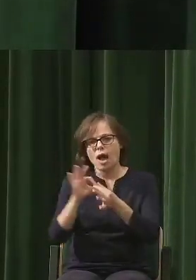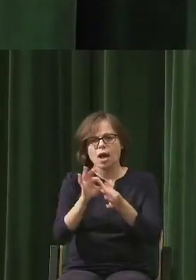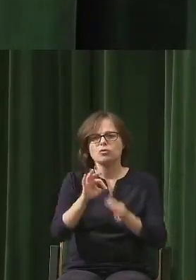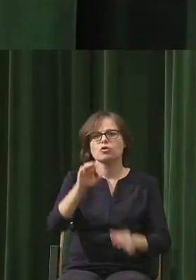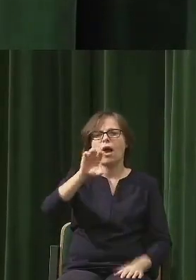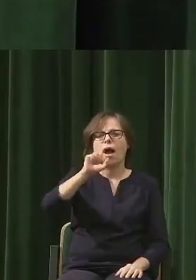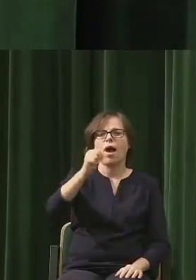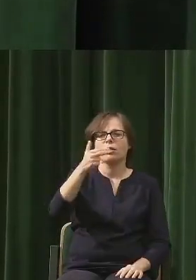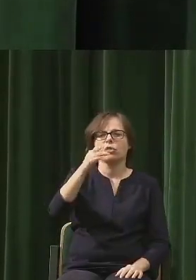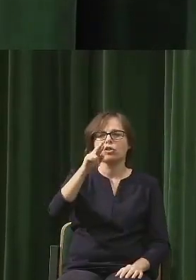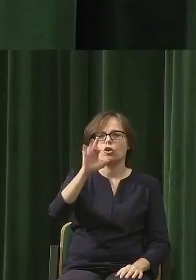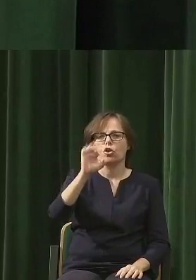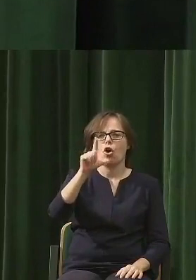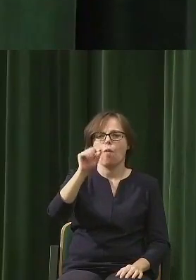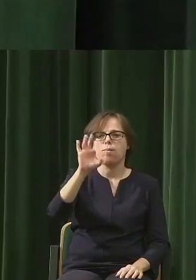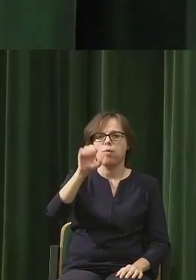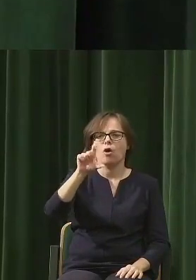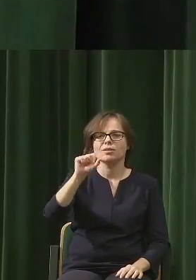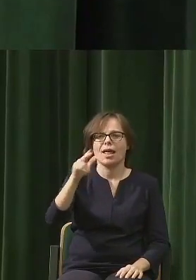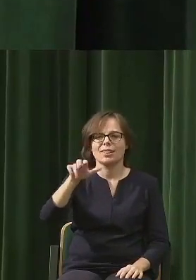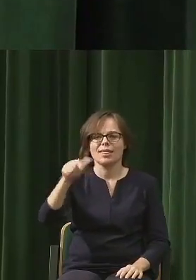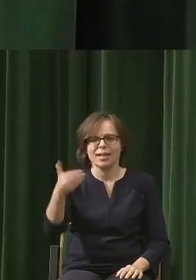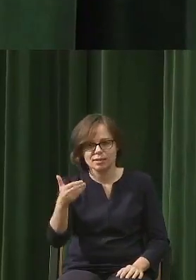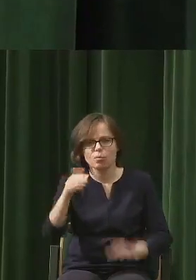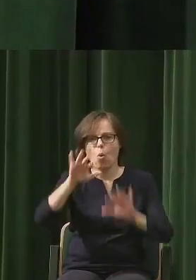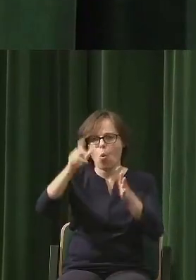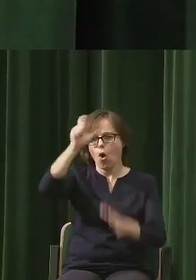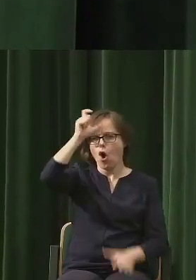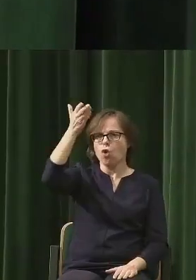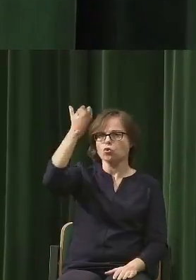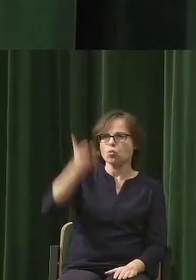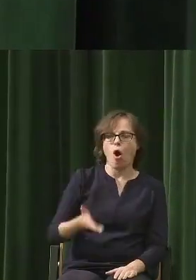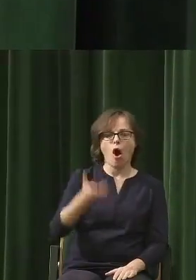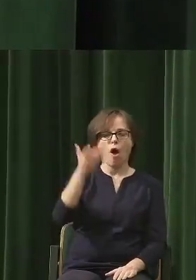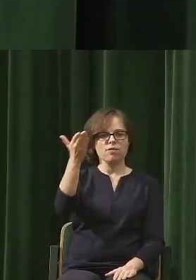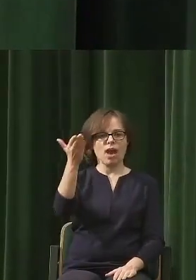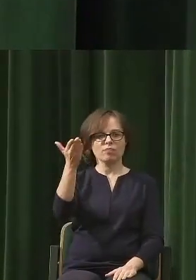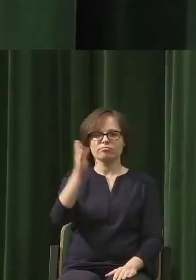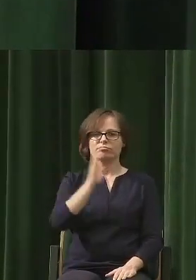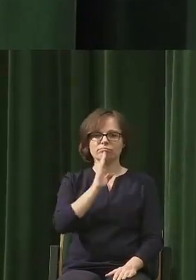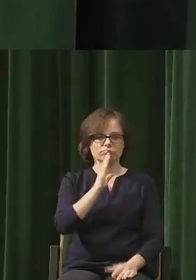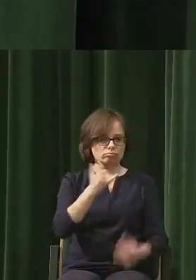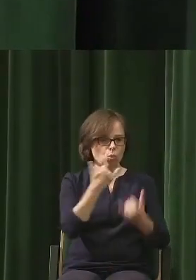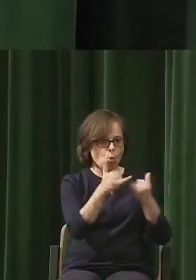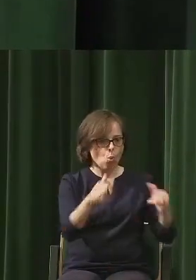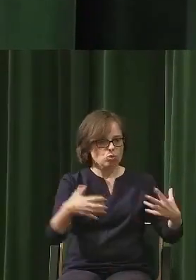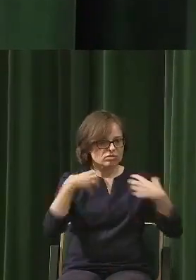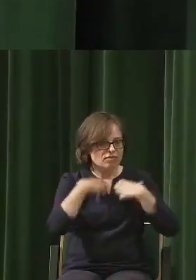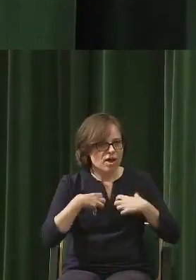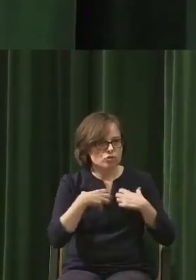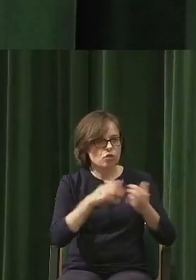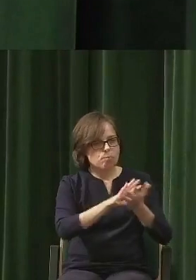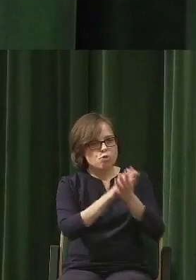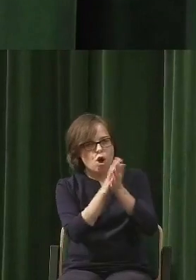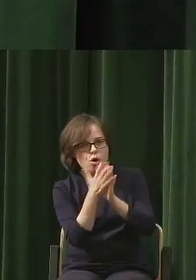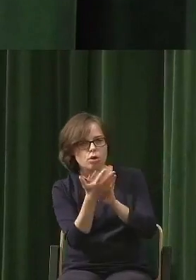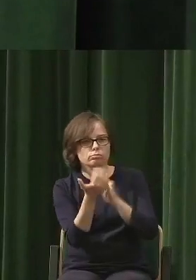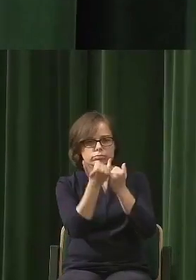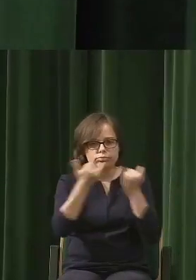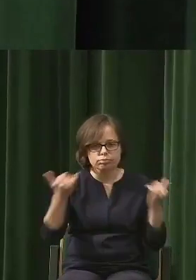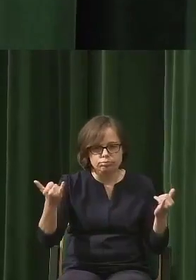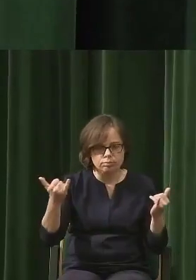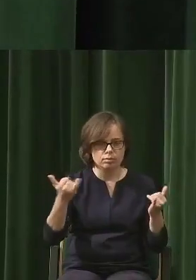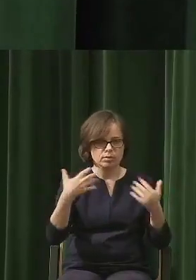tego korony stworzenia i najwyższego osiągnięcia i ewolucji biologicznej i jednocześnie